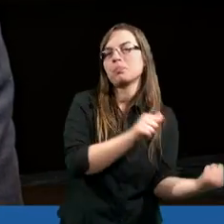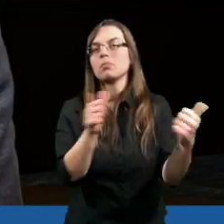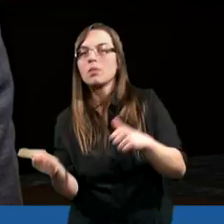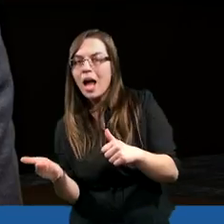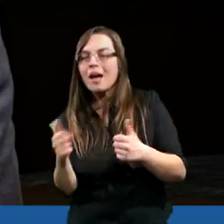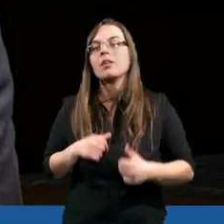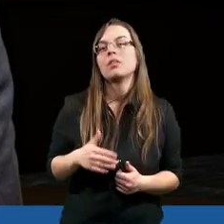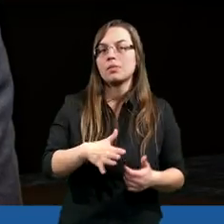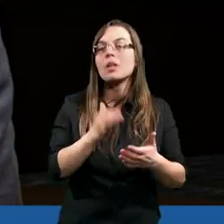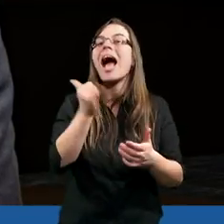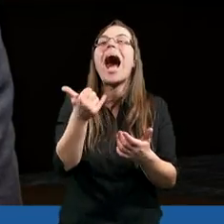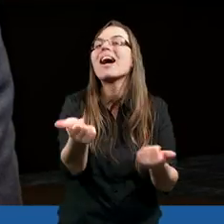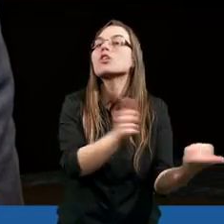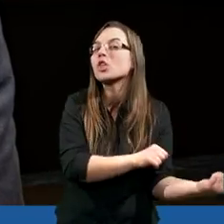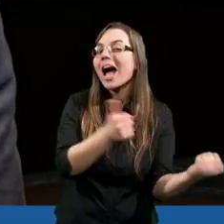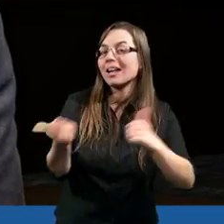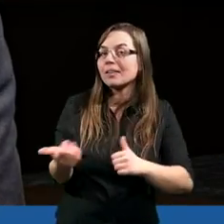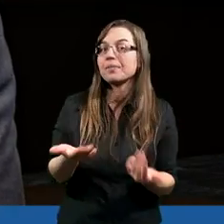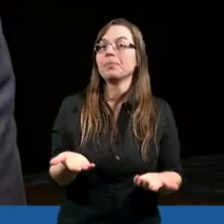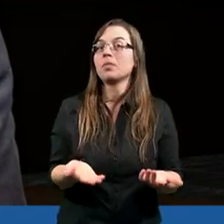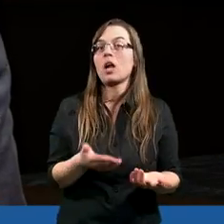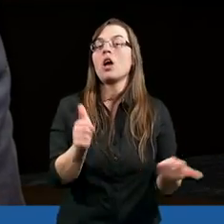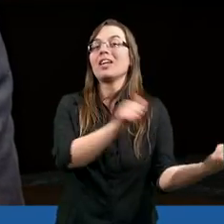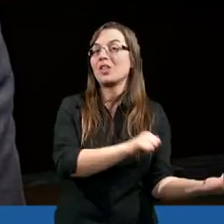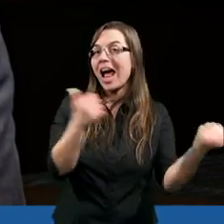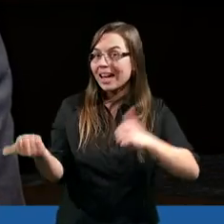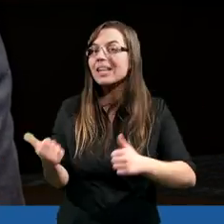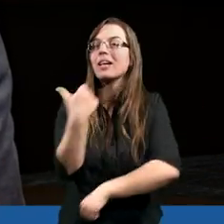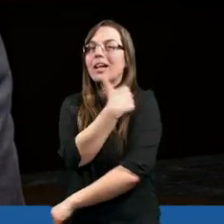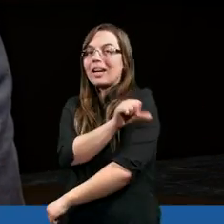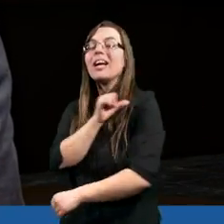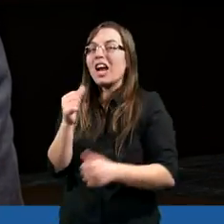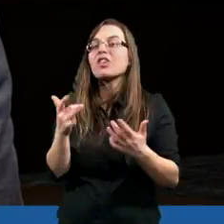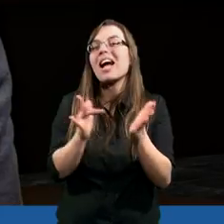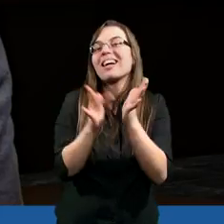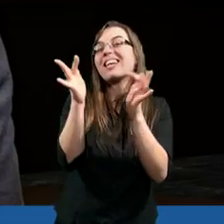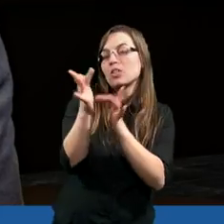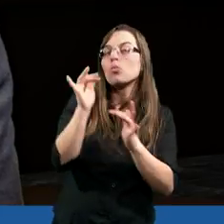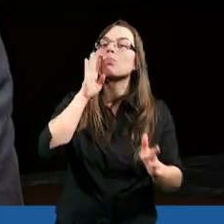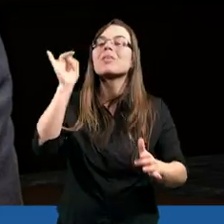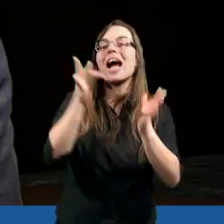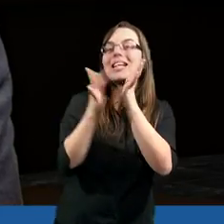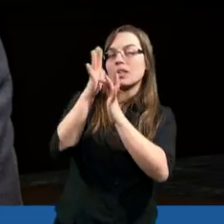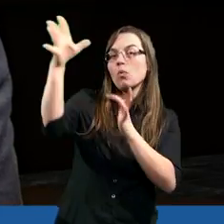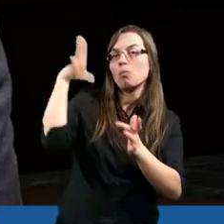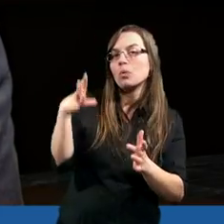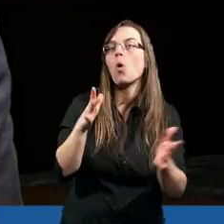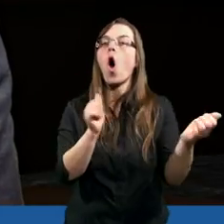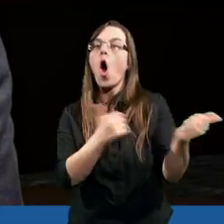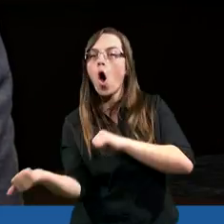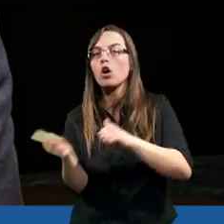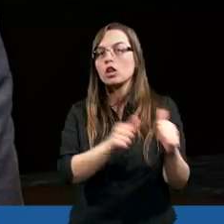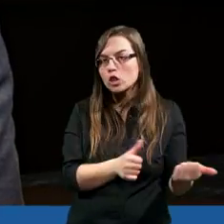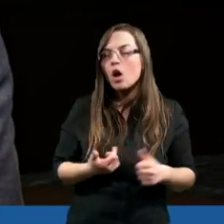Tylko zwróćmy uwagę na jaki chrzest. Chrzest chrystusowy, taki jak Chrystus był ochrzczony, jak nam pokazuje,